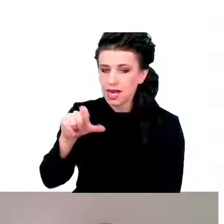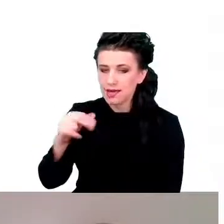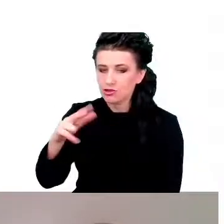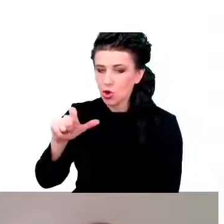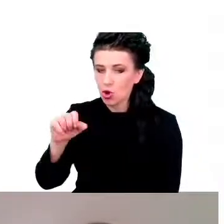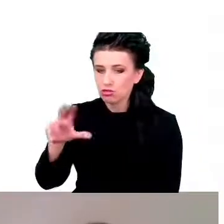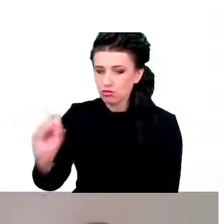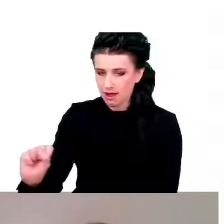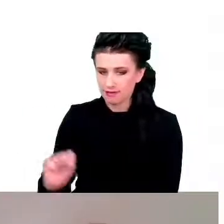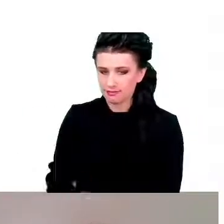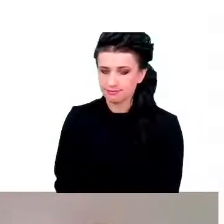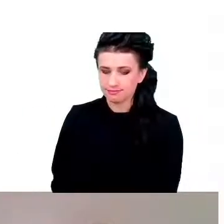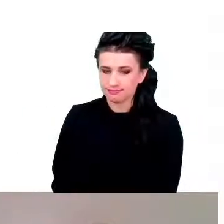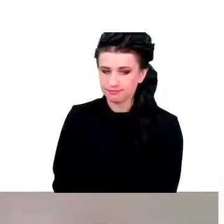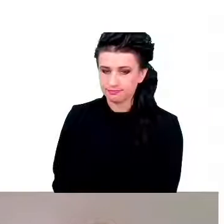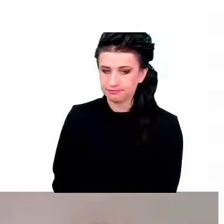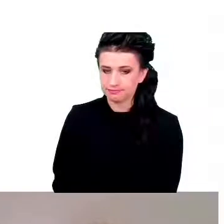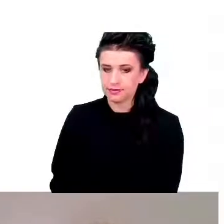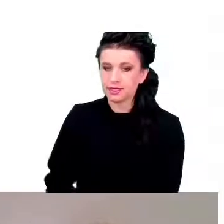hydroksylowy.